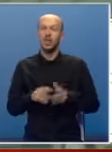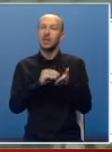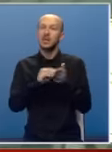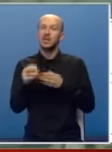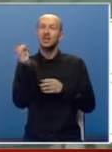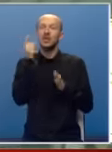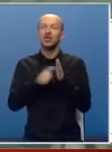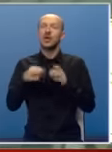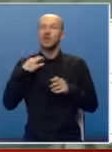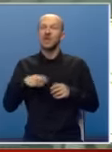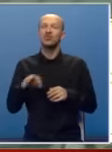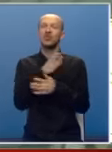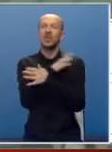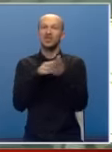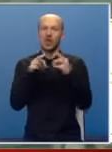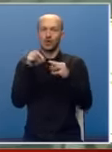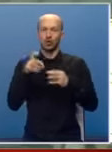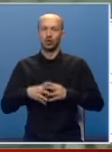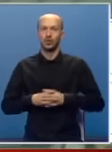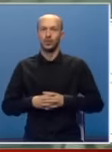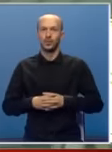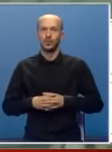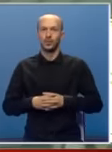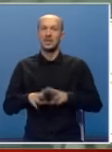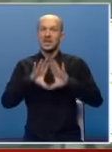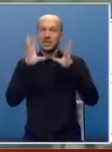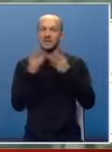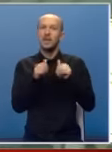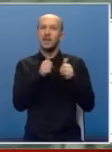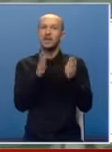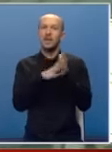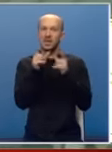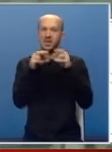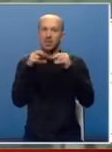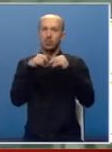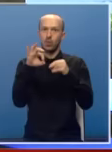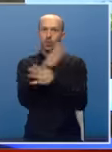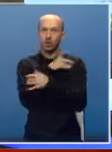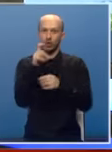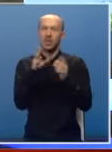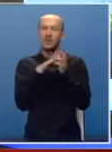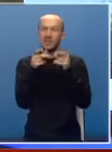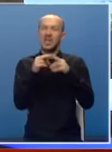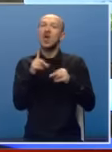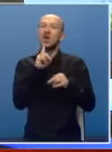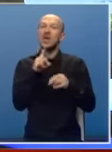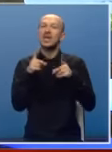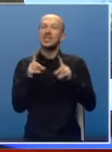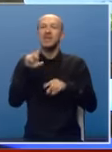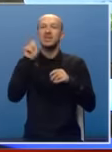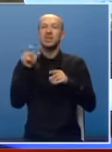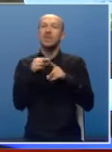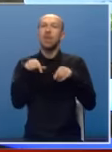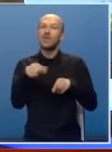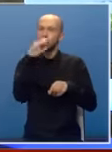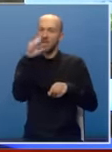istakla je Srpski član predsjedništva Željka Cvijanović. Sve je pratila Milica Božić. Milice, koji je stav Srbije po